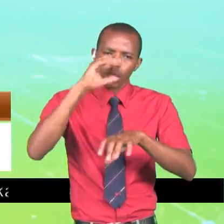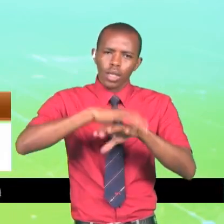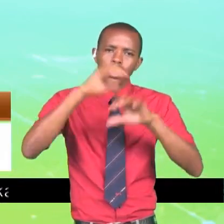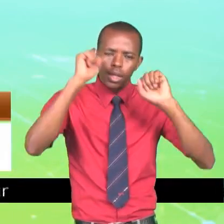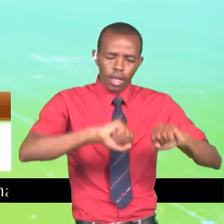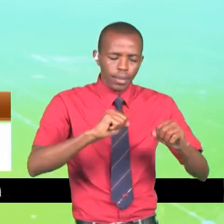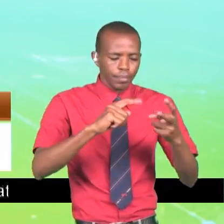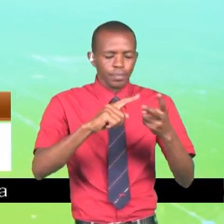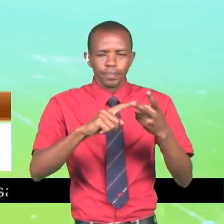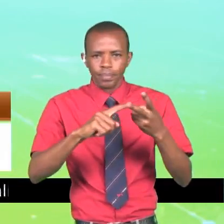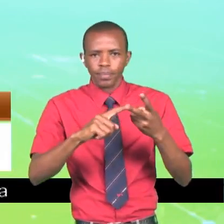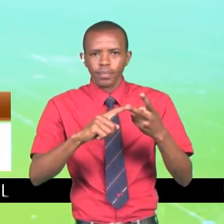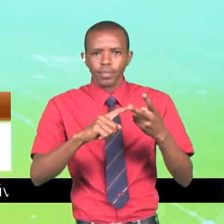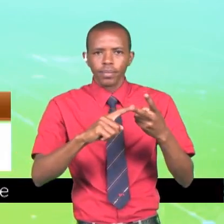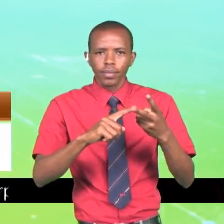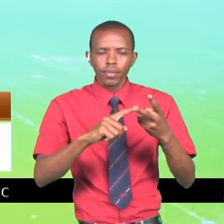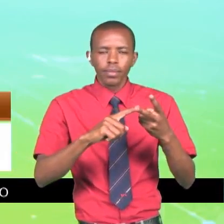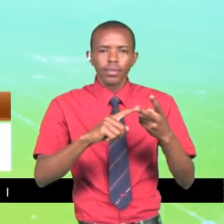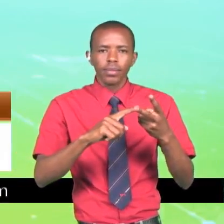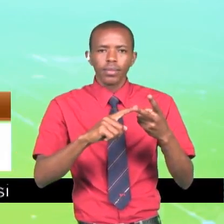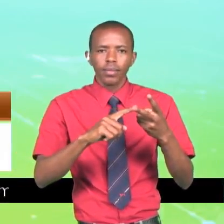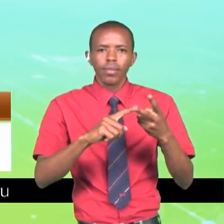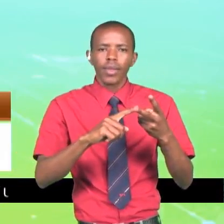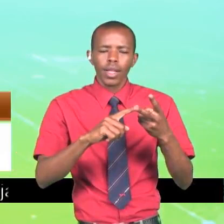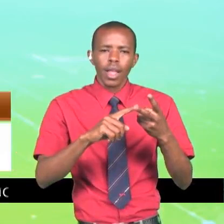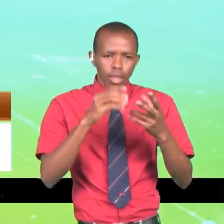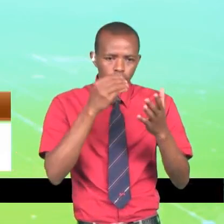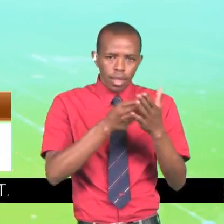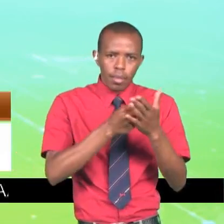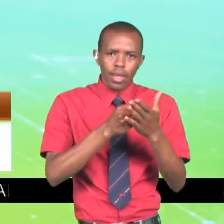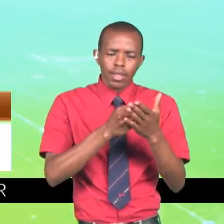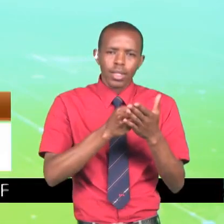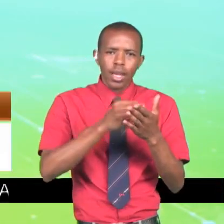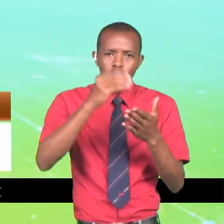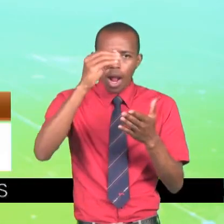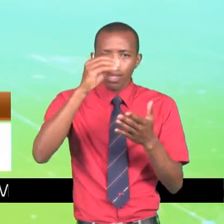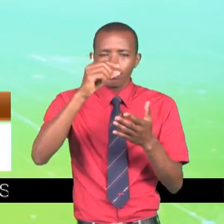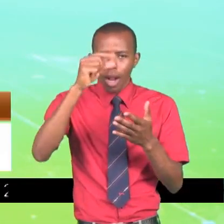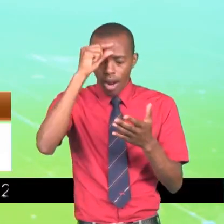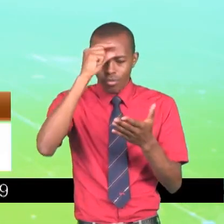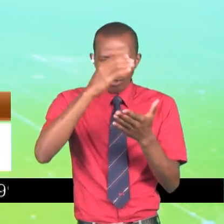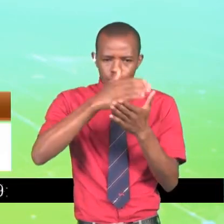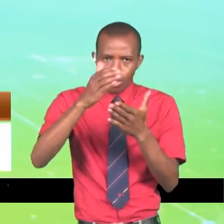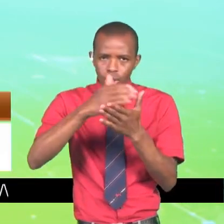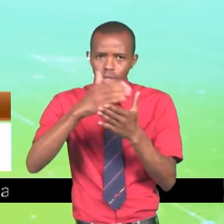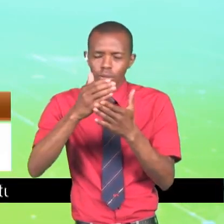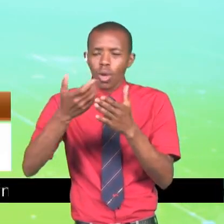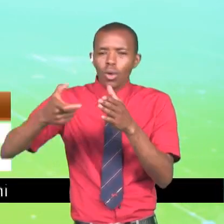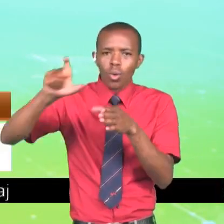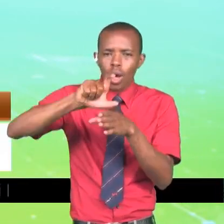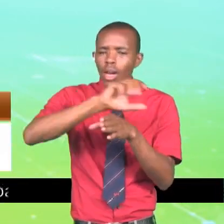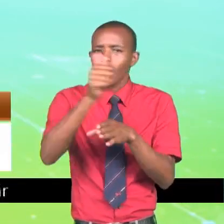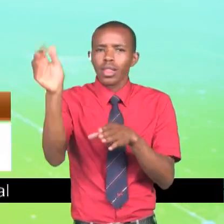Na kitu kingine ambacho niliweza kuangazia katika zile pesa ambazo zinapeano na serekali. Kuweze kuongesu asilimia